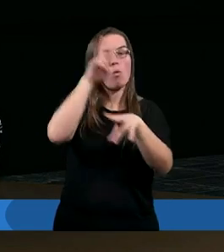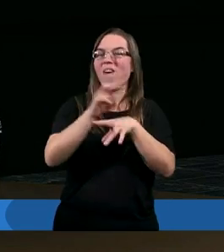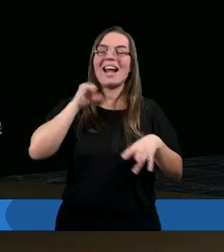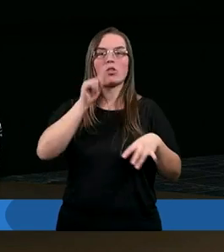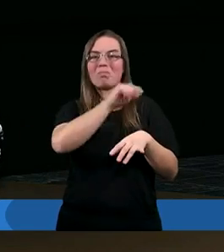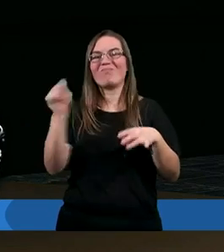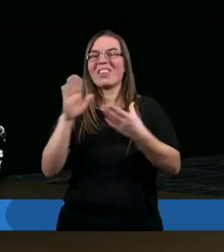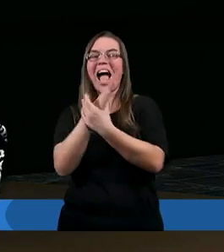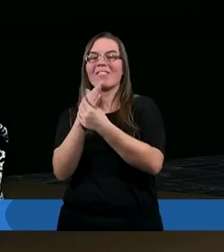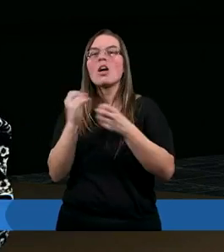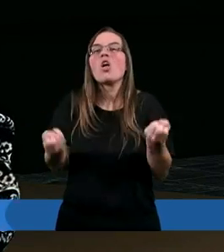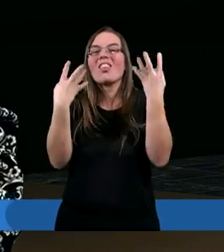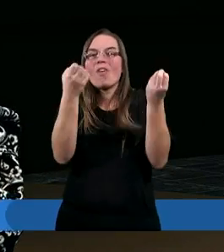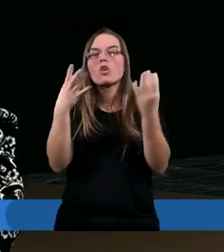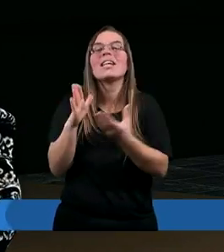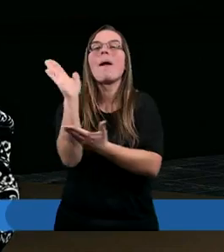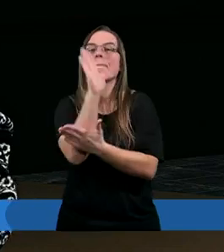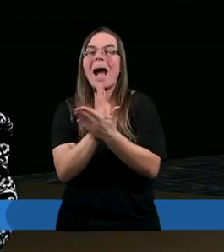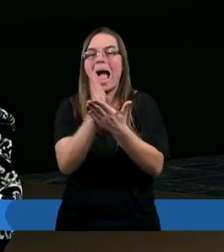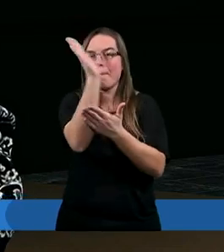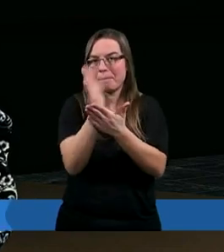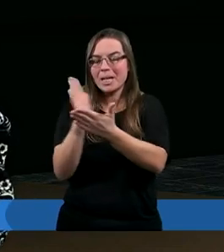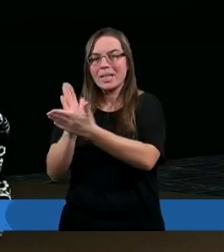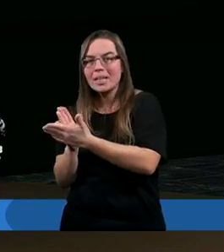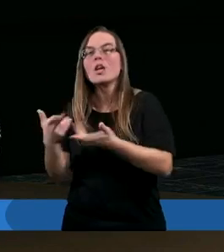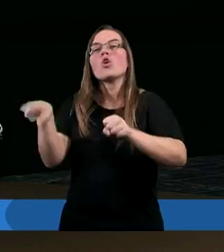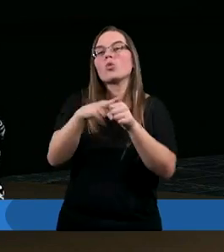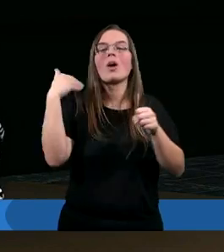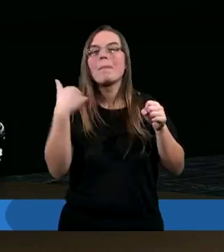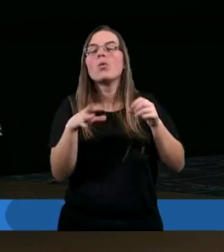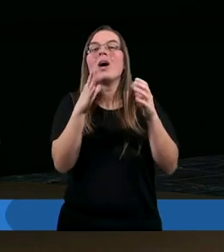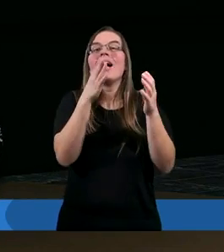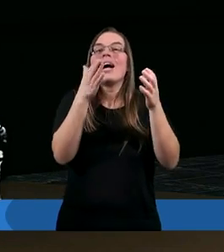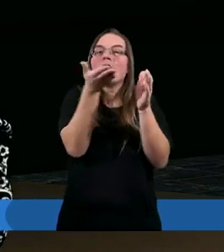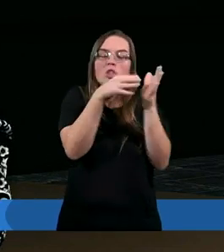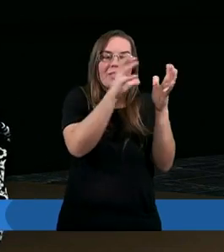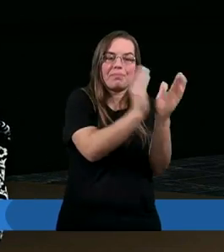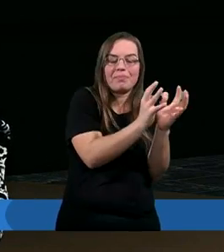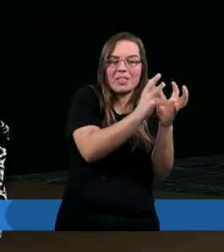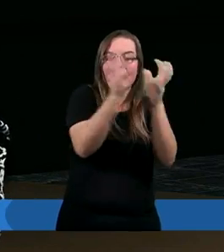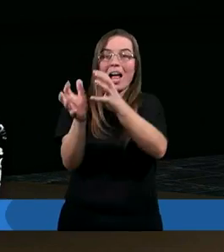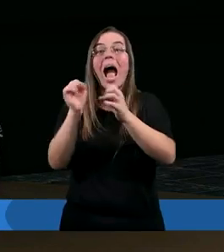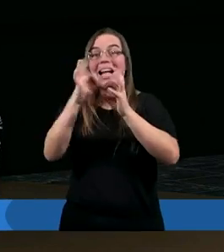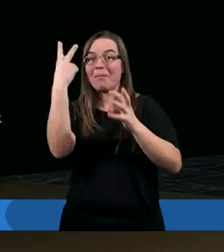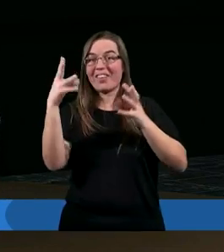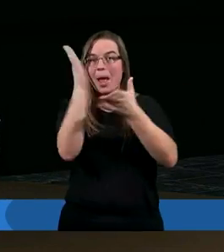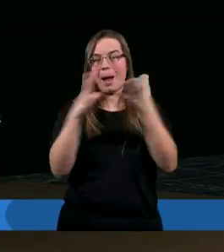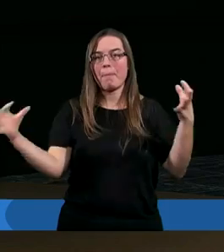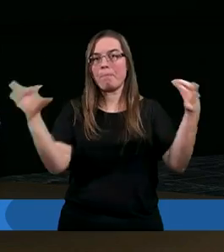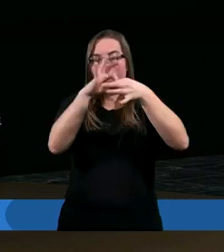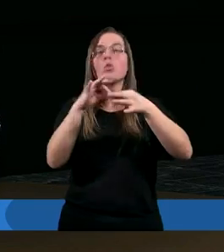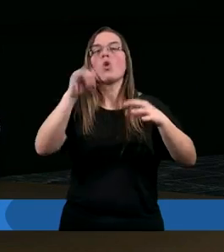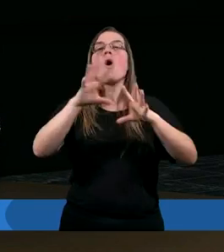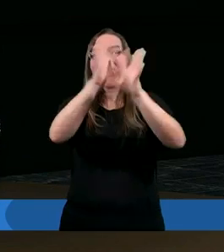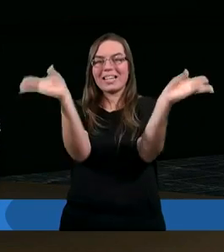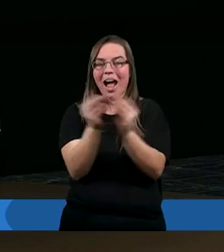nawzajem i tworzyli mapy, które były kompletne tylko, kiedy się zebrało dwie mapy. Pewien